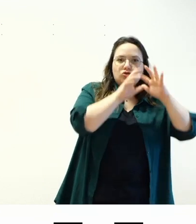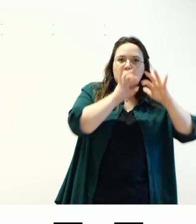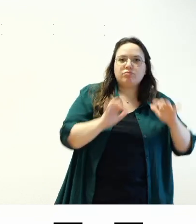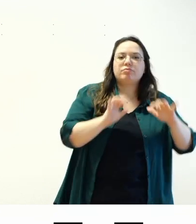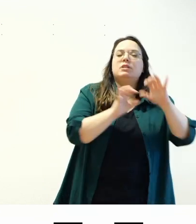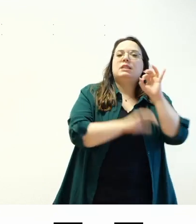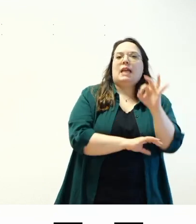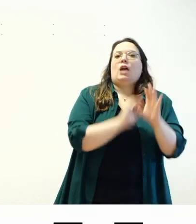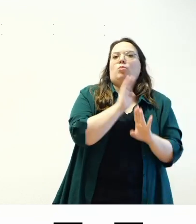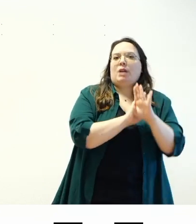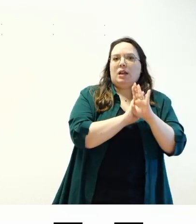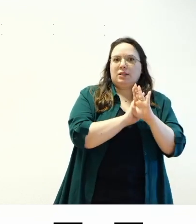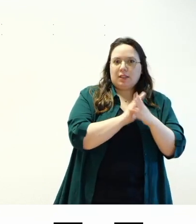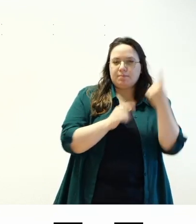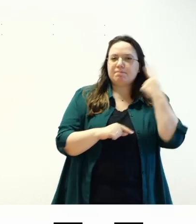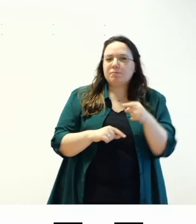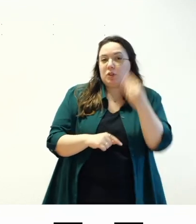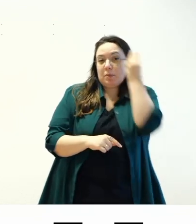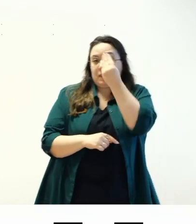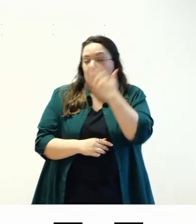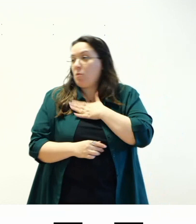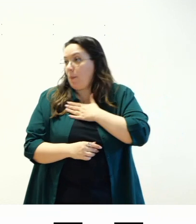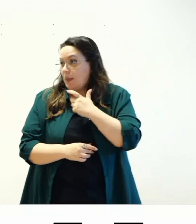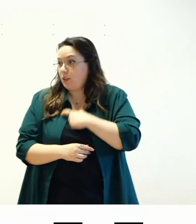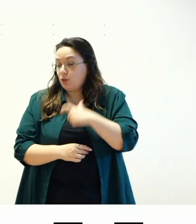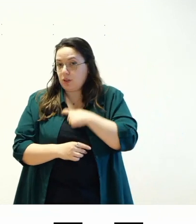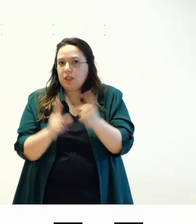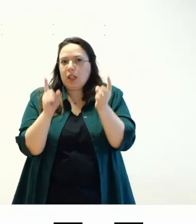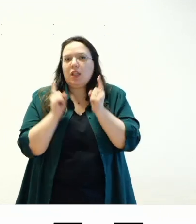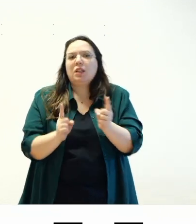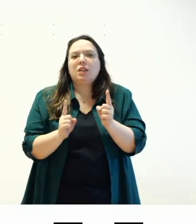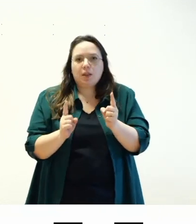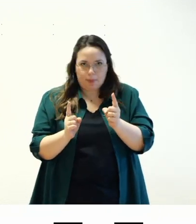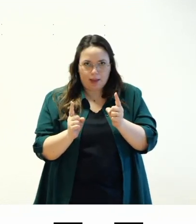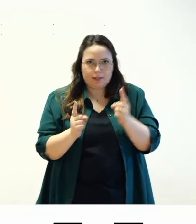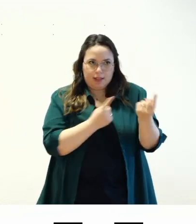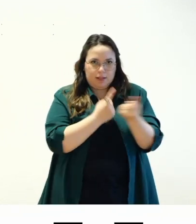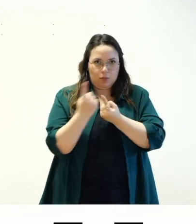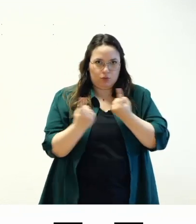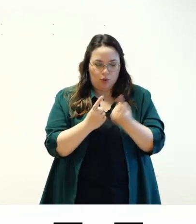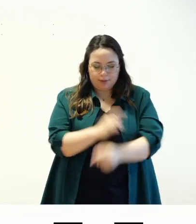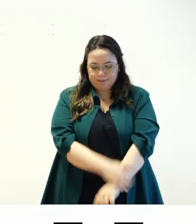questa è una un parere mio personale dipende in sostanza molto dalle situazioni